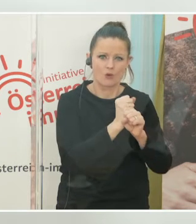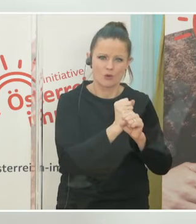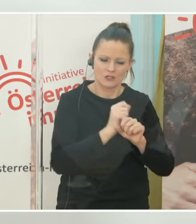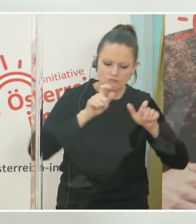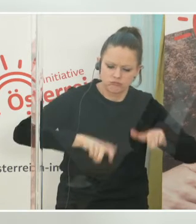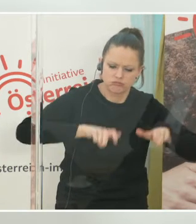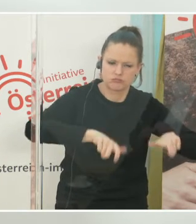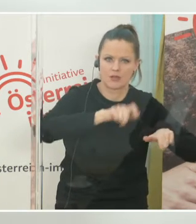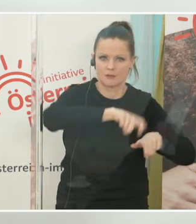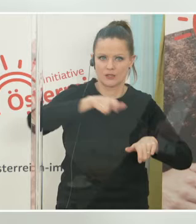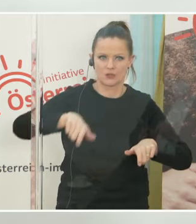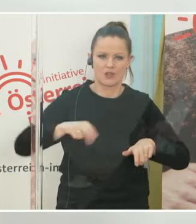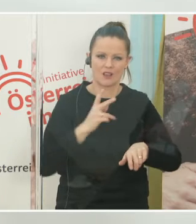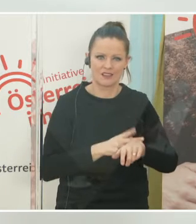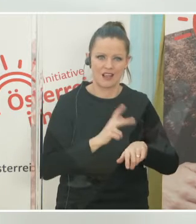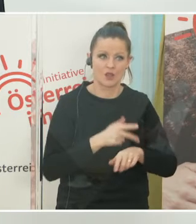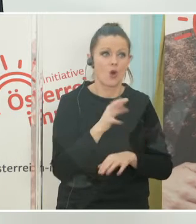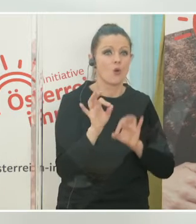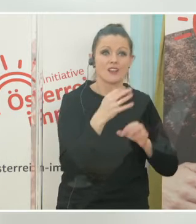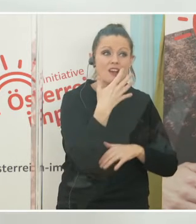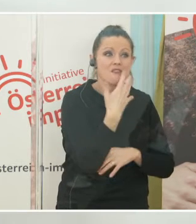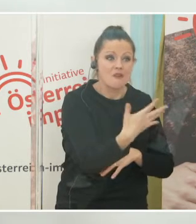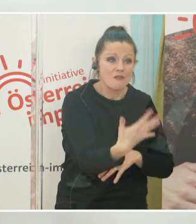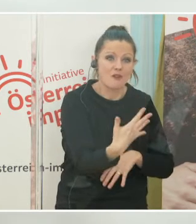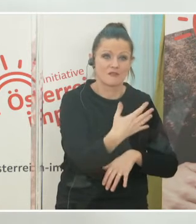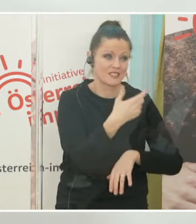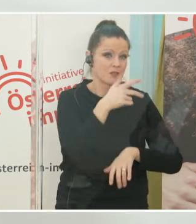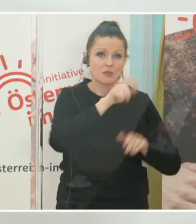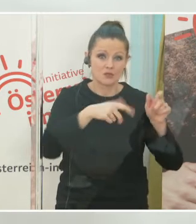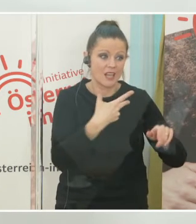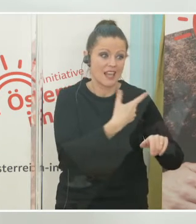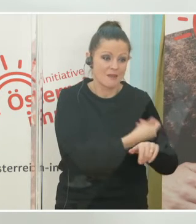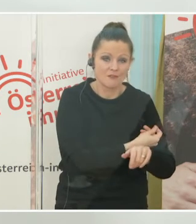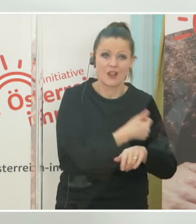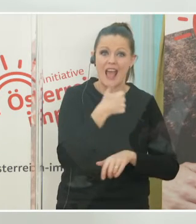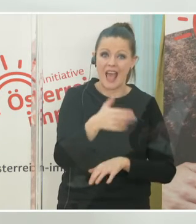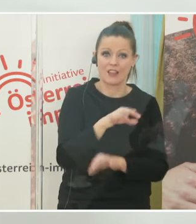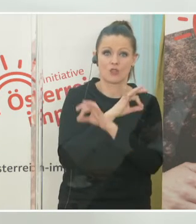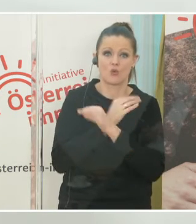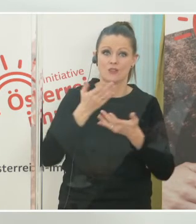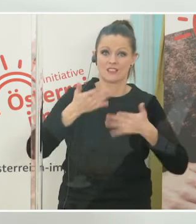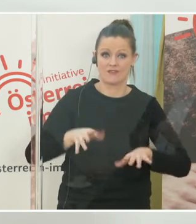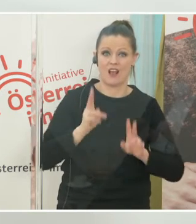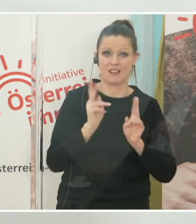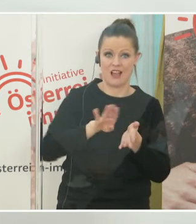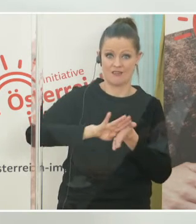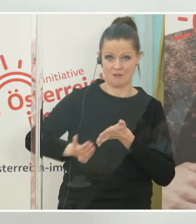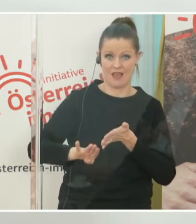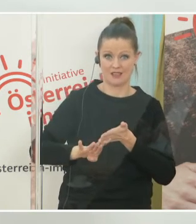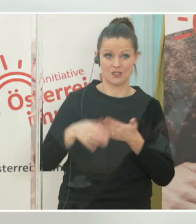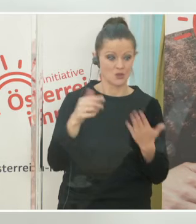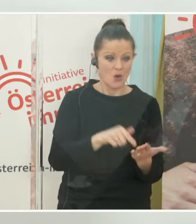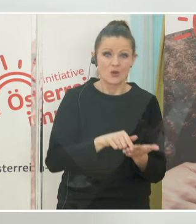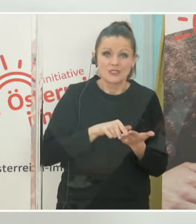dann stehen wir bei einer Zahl von etwa 55 Impfungen, um einen Todesfall zu verhindern. Allein daran lässt sich erkennen,